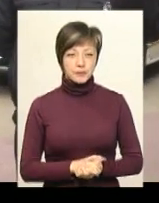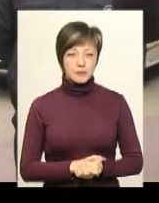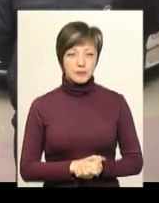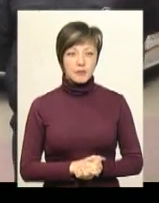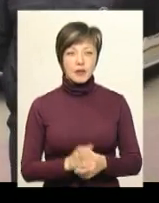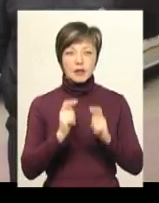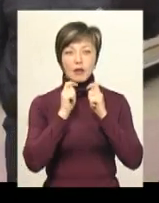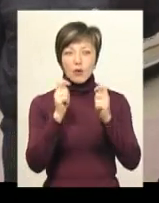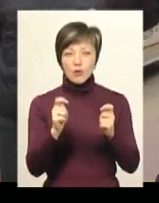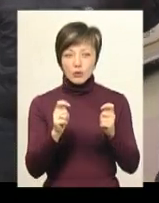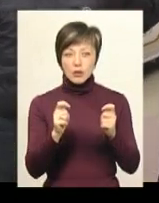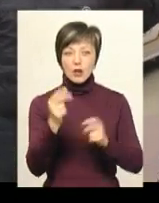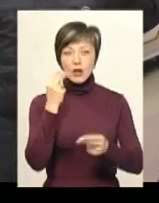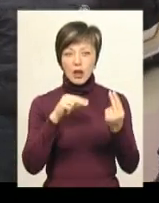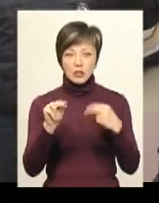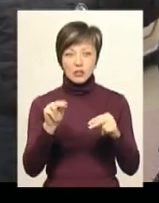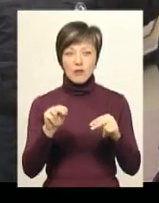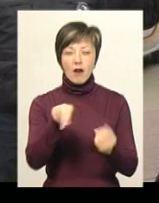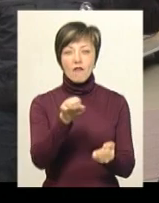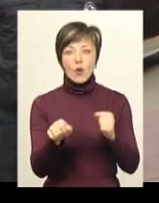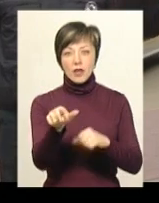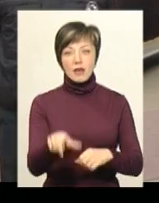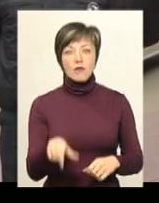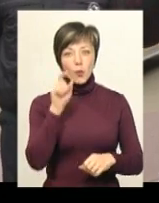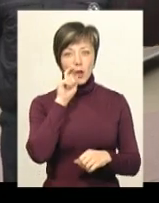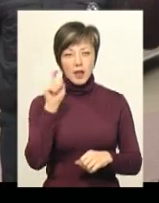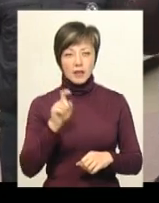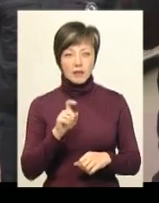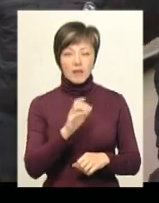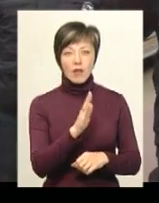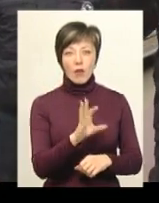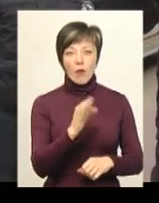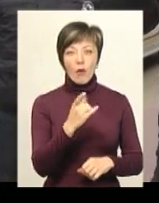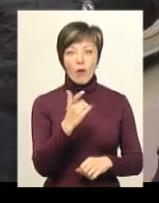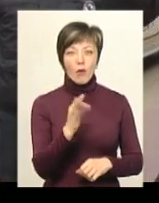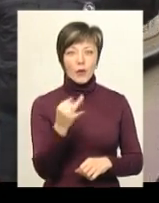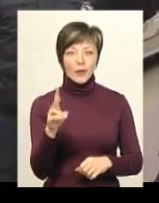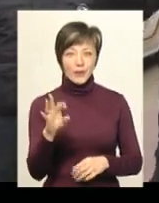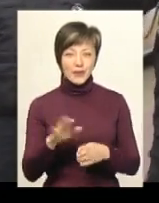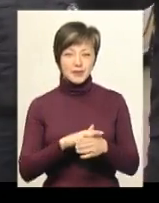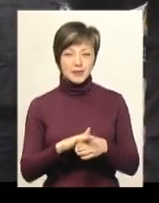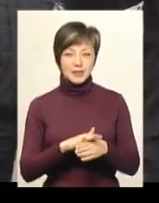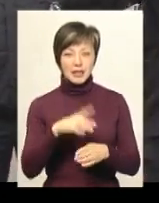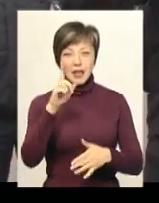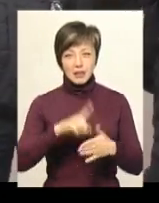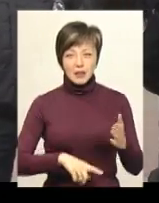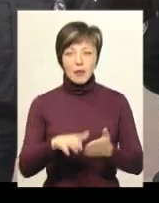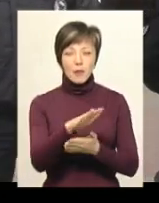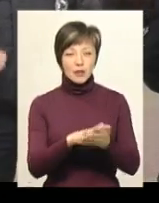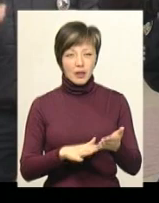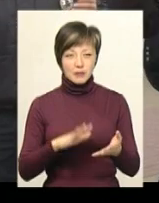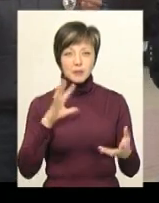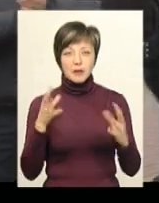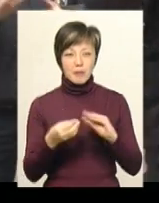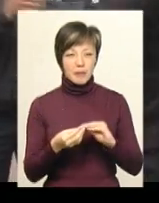вручити одному з кращих водіїв України – Володимиру Огойко. І надіємося на подальшу